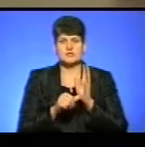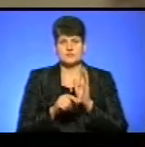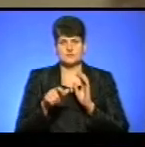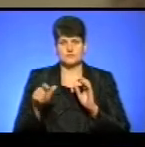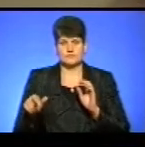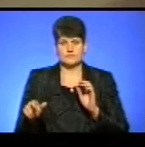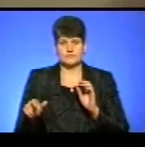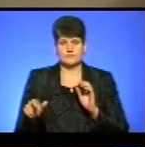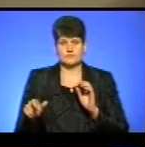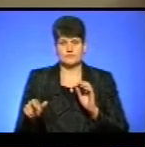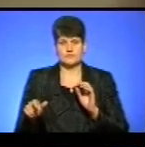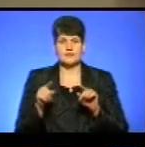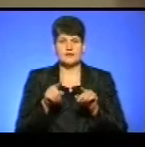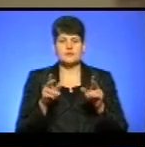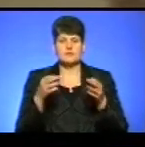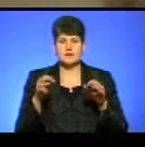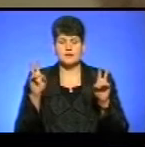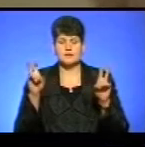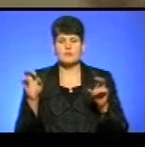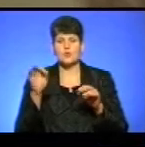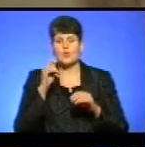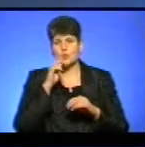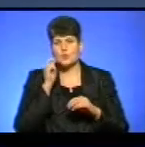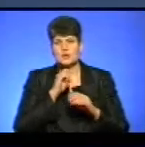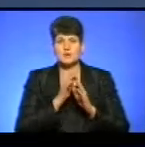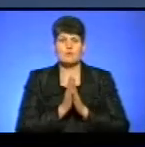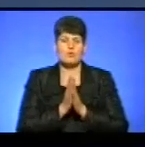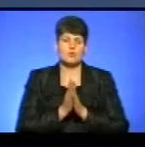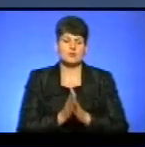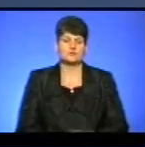це вільна тема, там і про Україну, і про молитву.